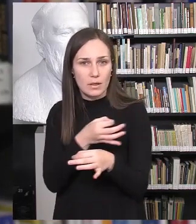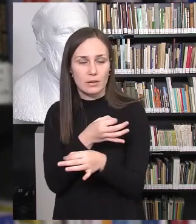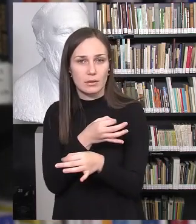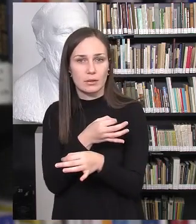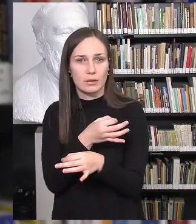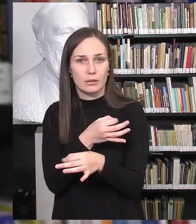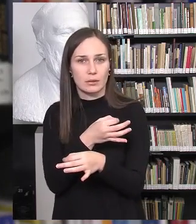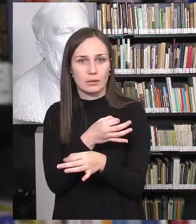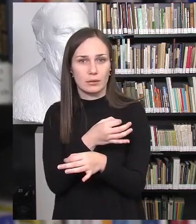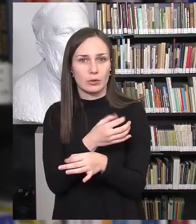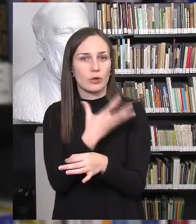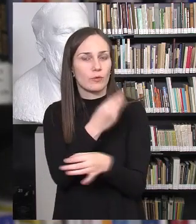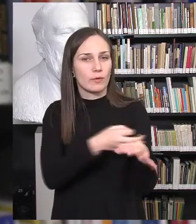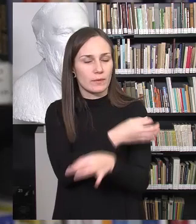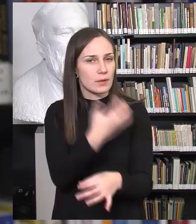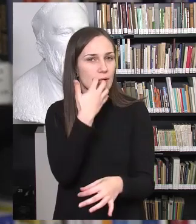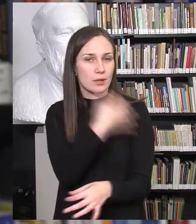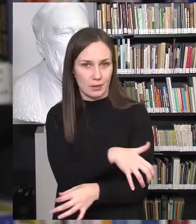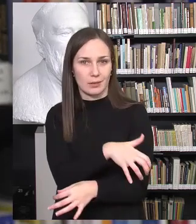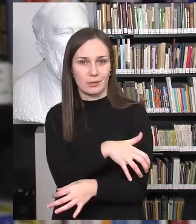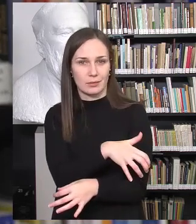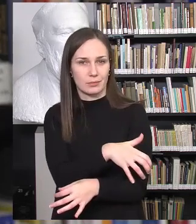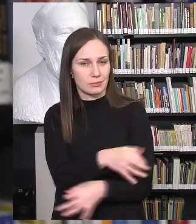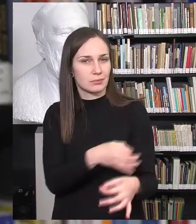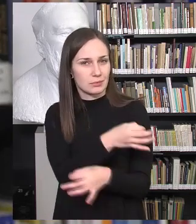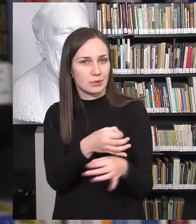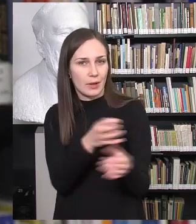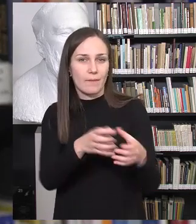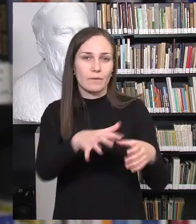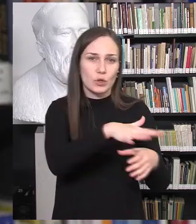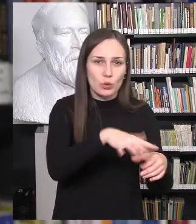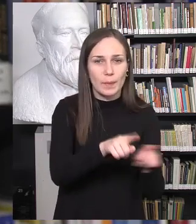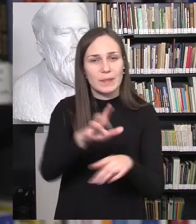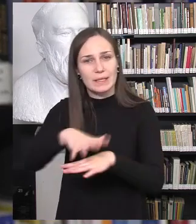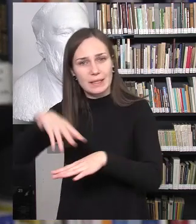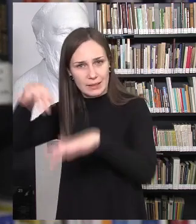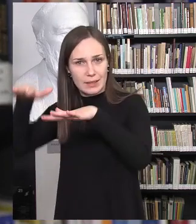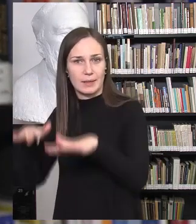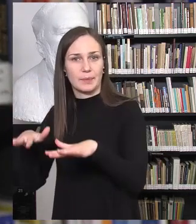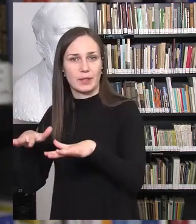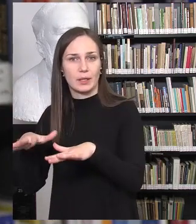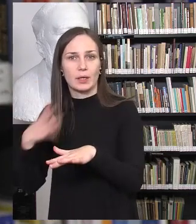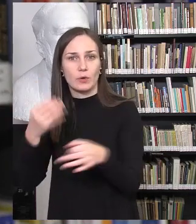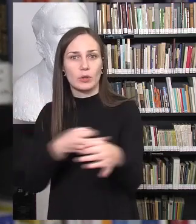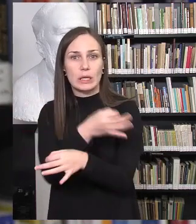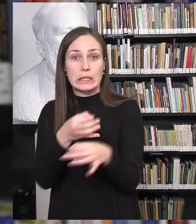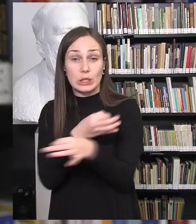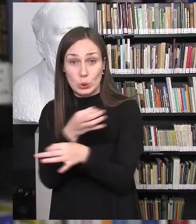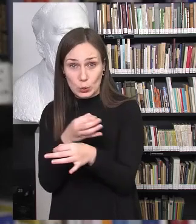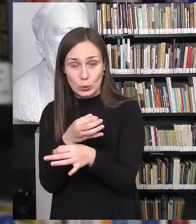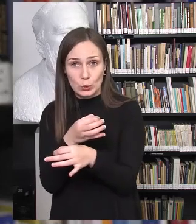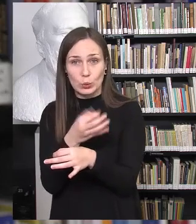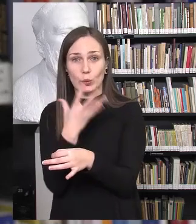karštai diskutuojam tiek visuomenėje, tiek Seime ir niekada turbūt tos diskusijos nebuvo